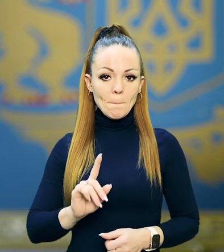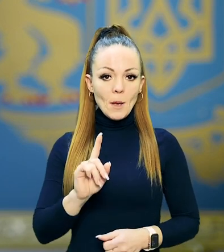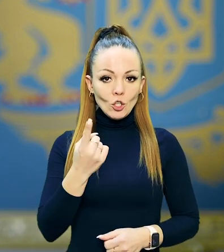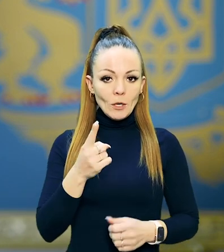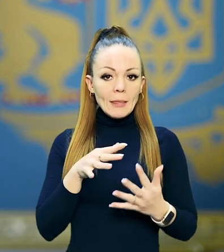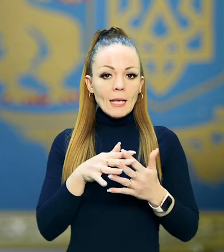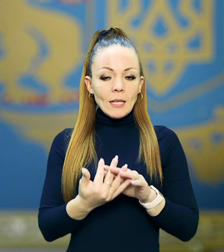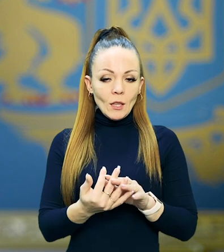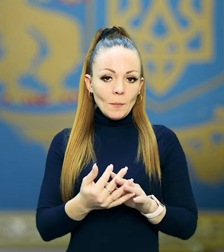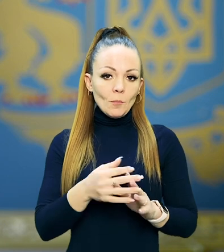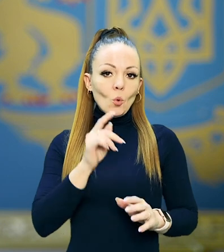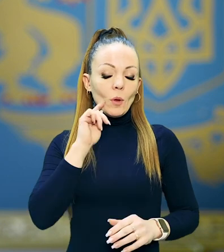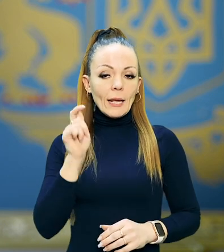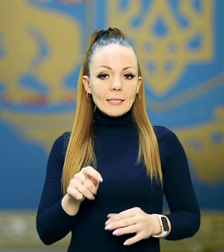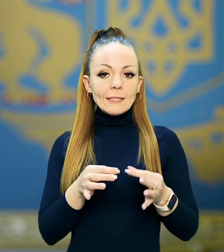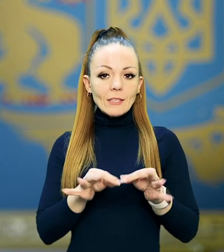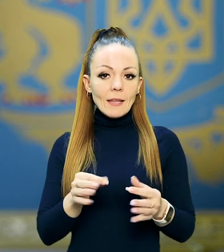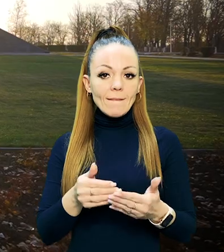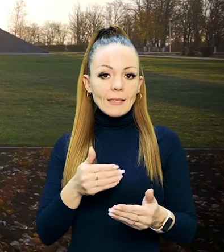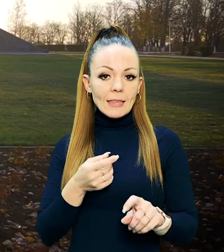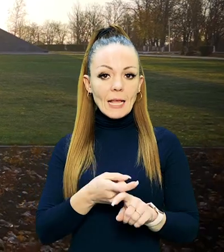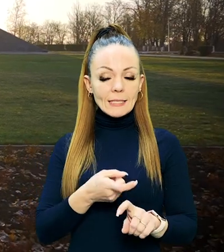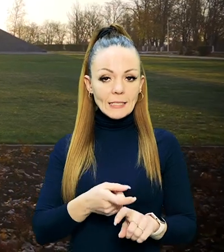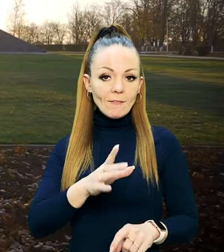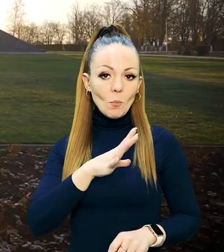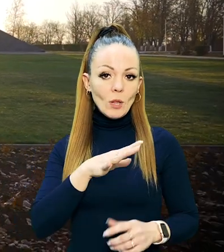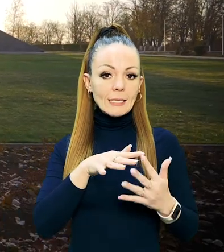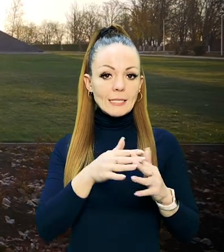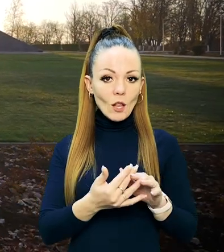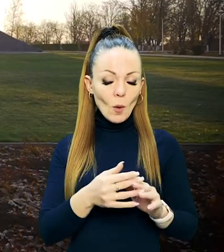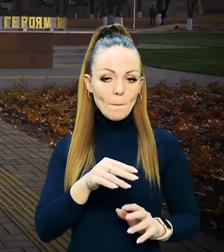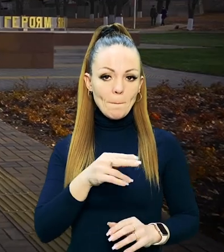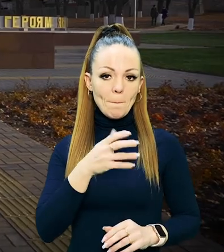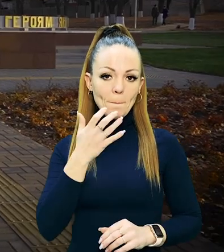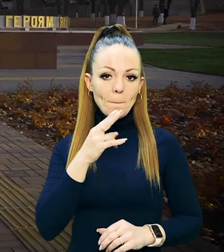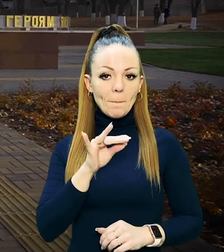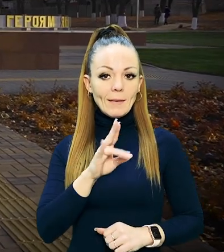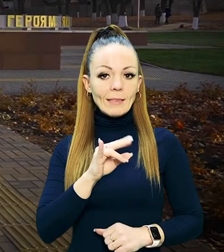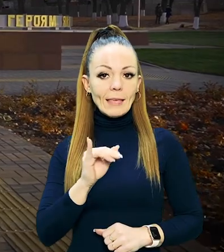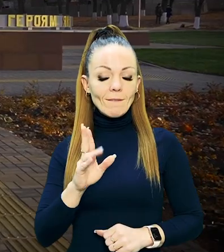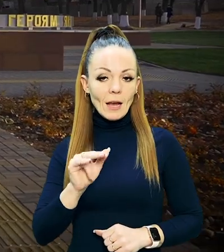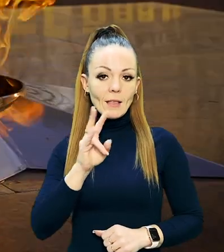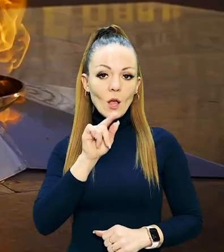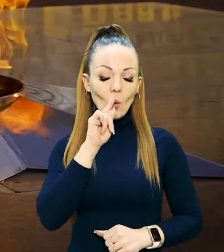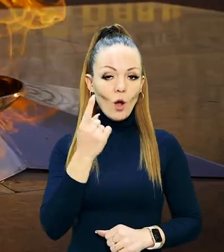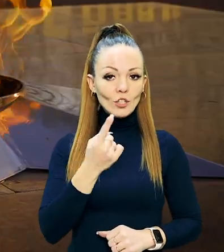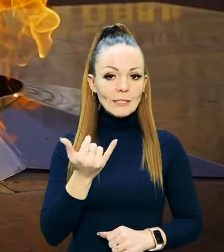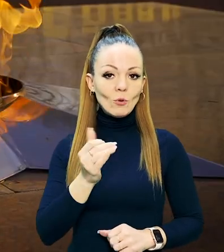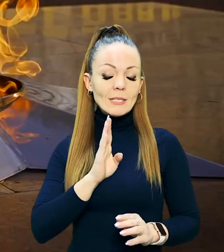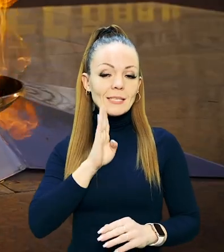Першим населеним пунктом України, звільненим від нацистів, було село Півнівка на Луганщині.